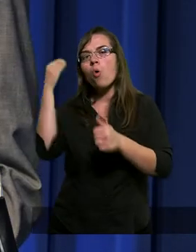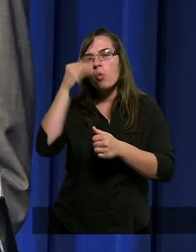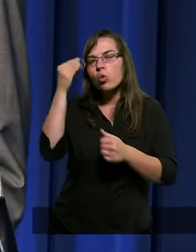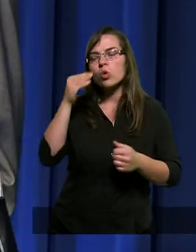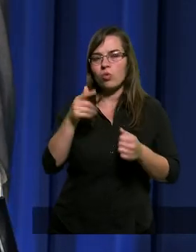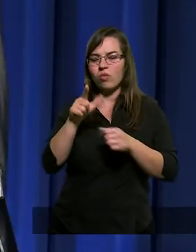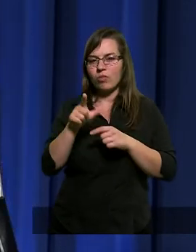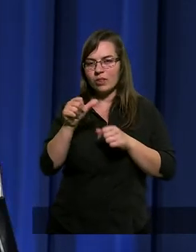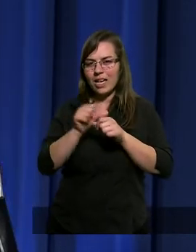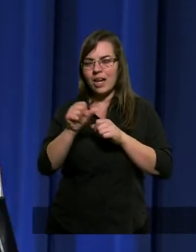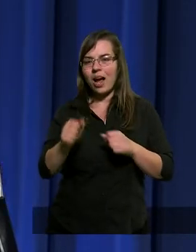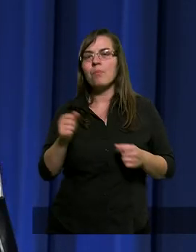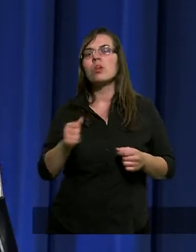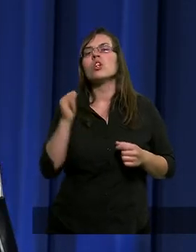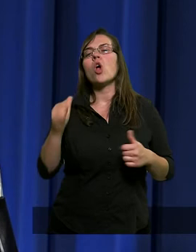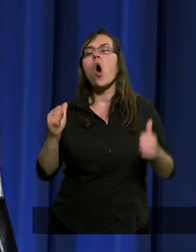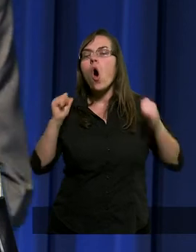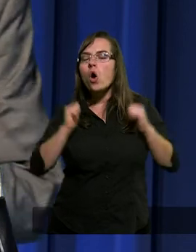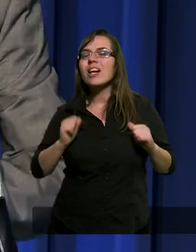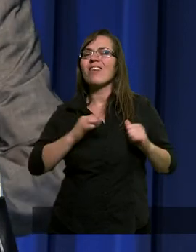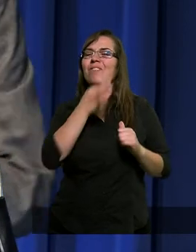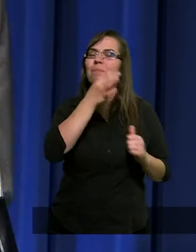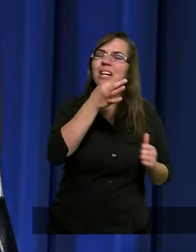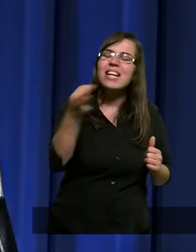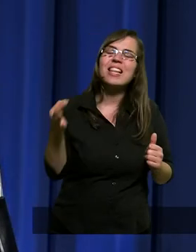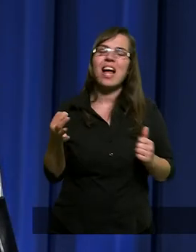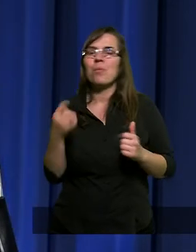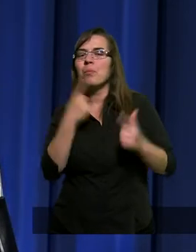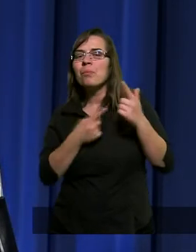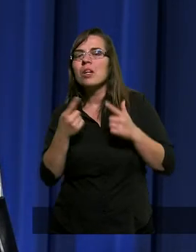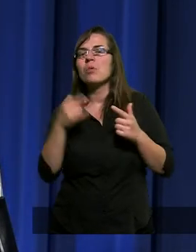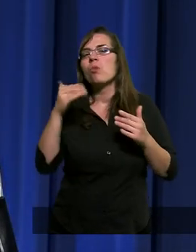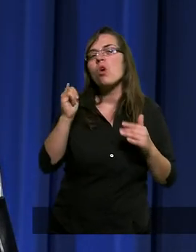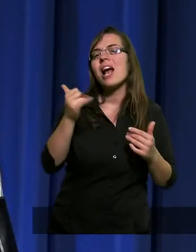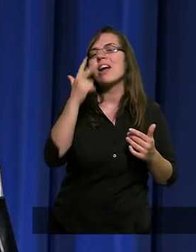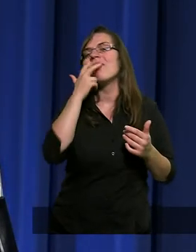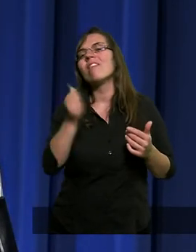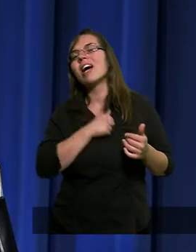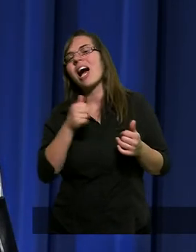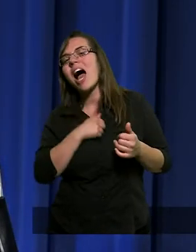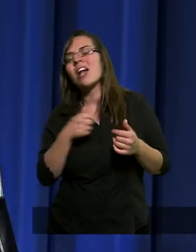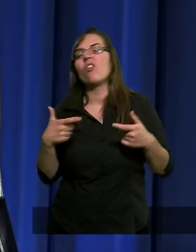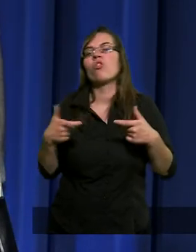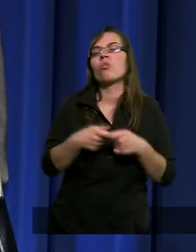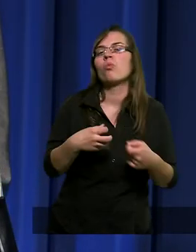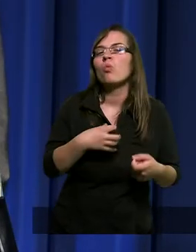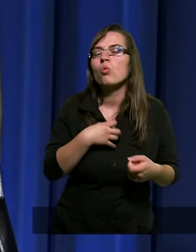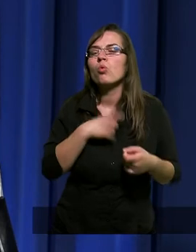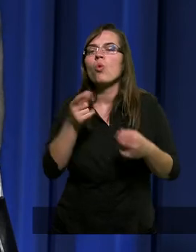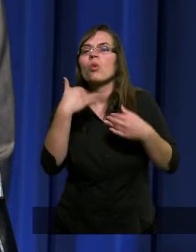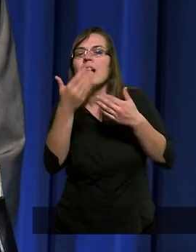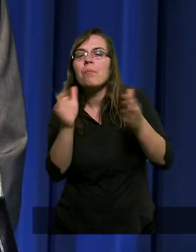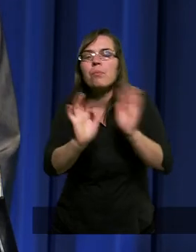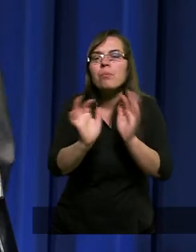pytał się i oczekiwał, że może jakieś wyrazy współczucia to jakoś go